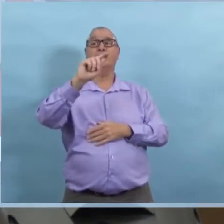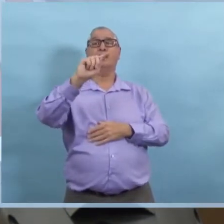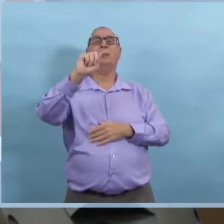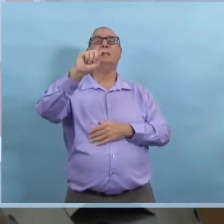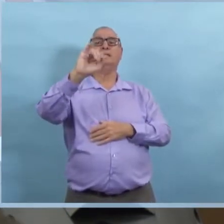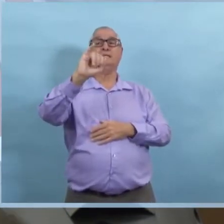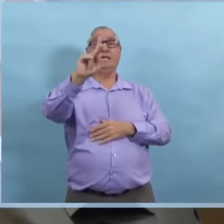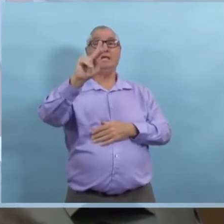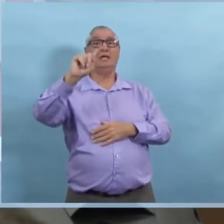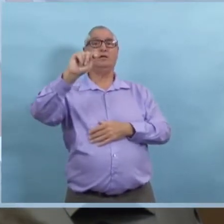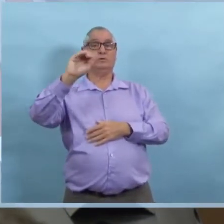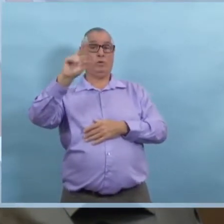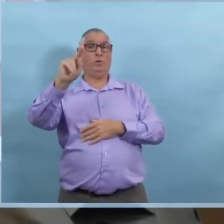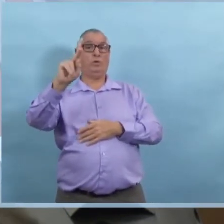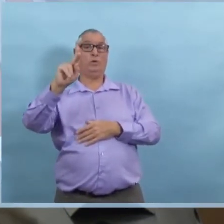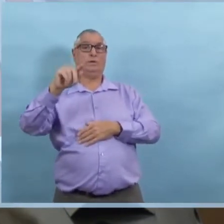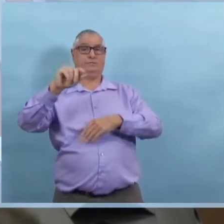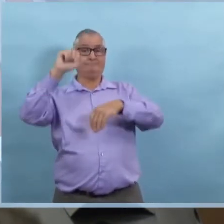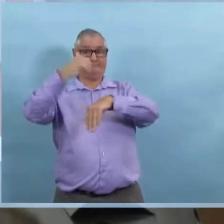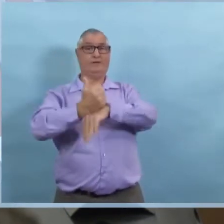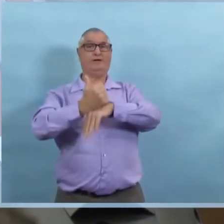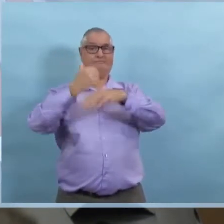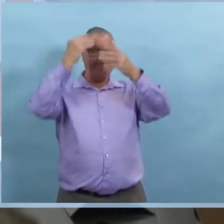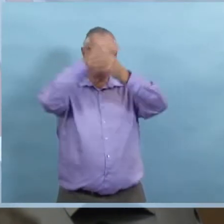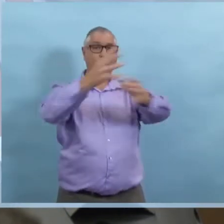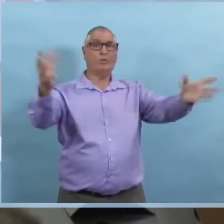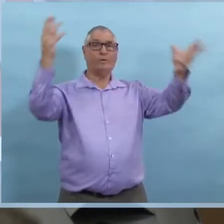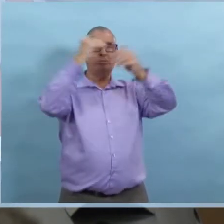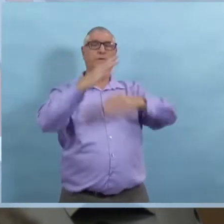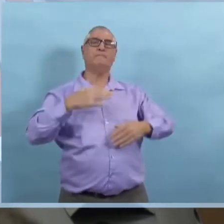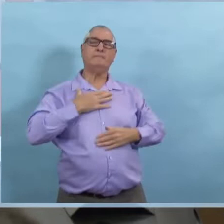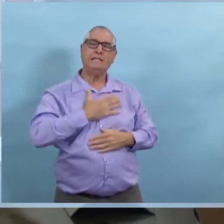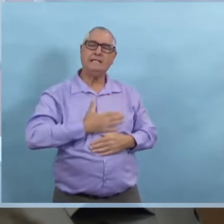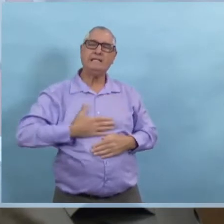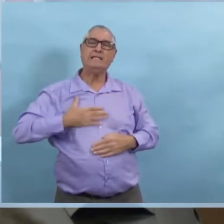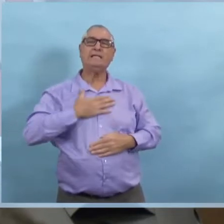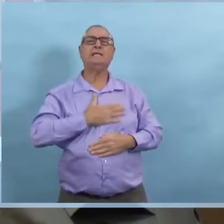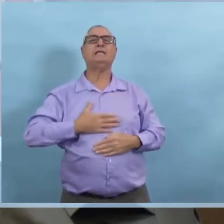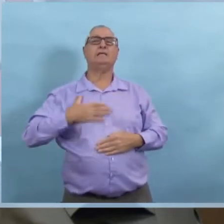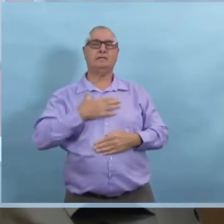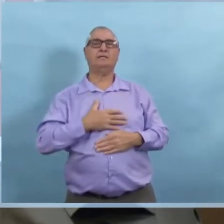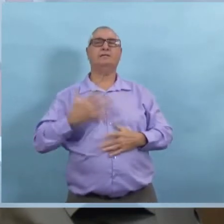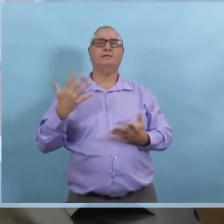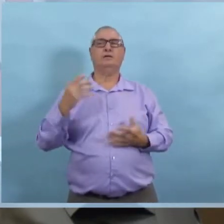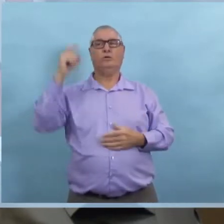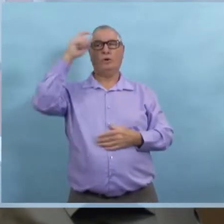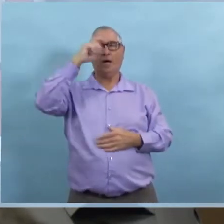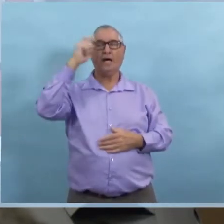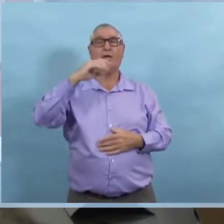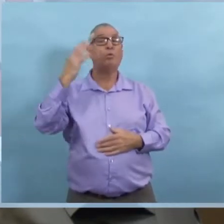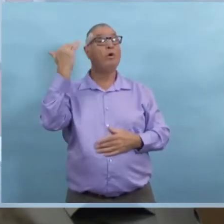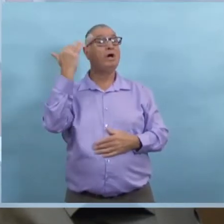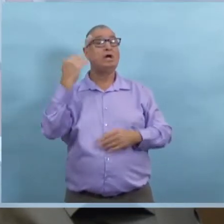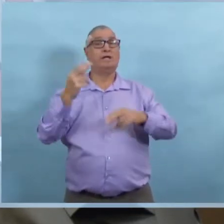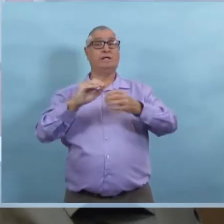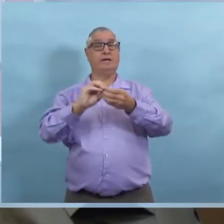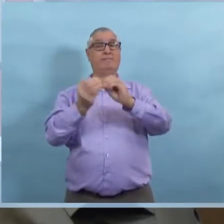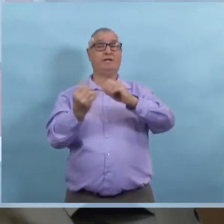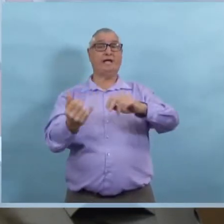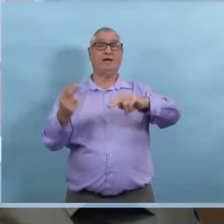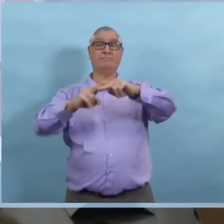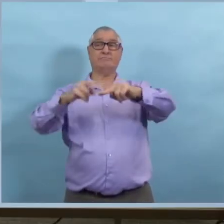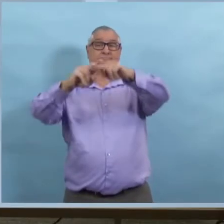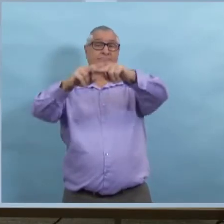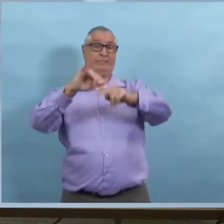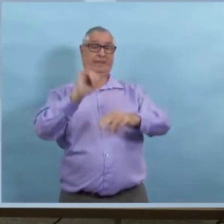qu veut faire passer le message. On a besoin de penser comment et où on peut communiquer avec tous les différents groupes. parce que